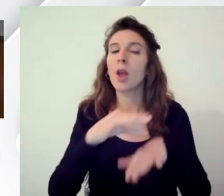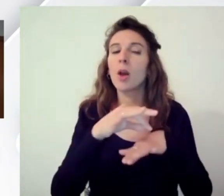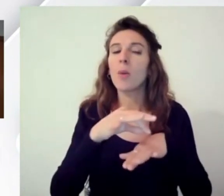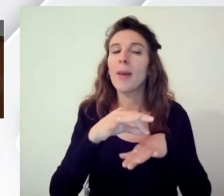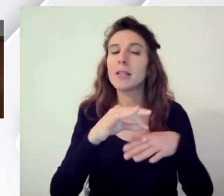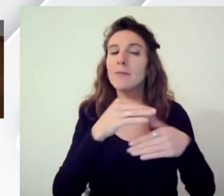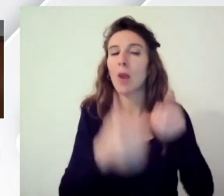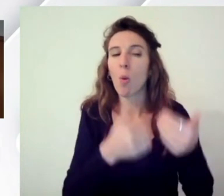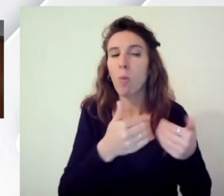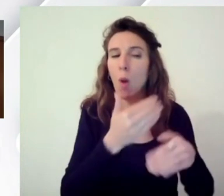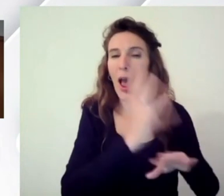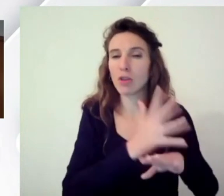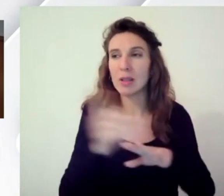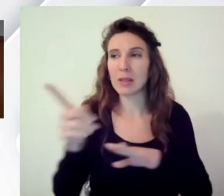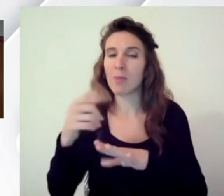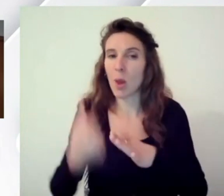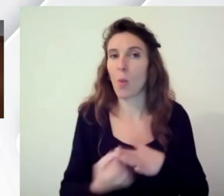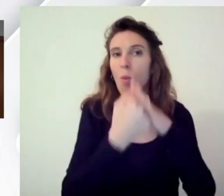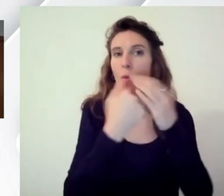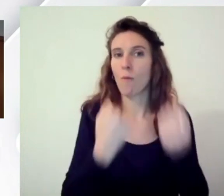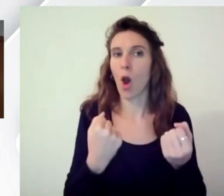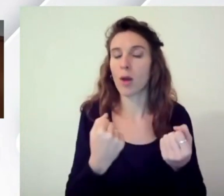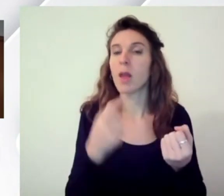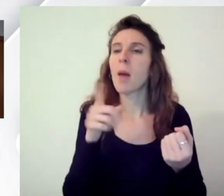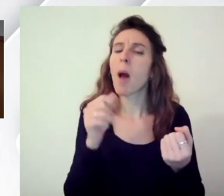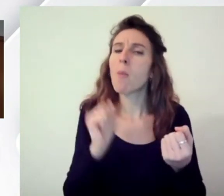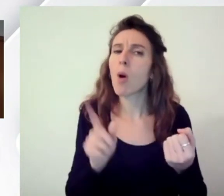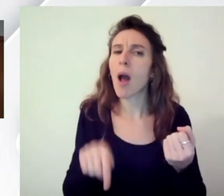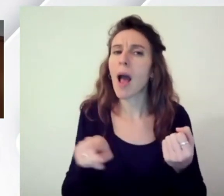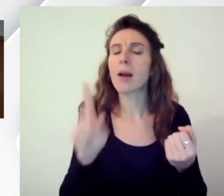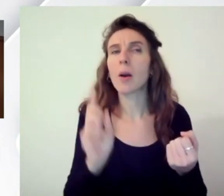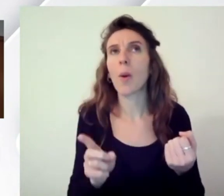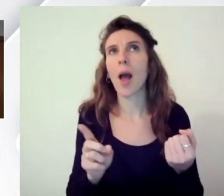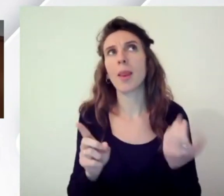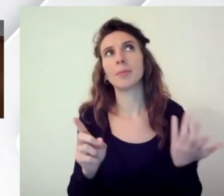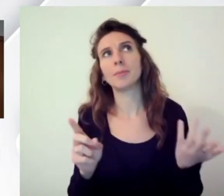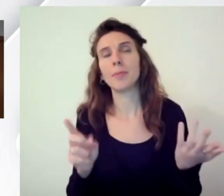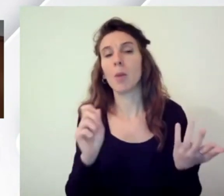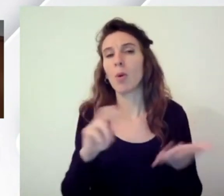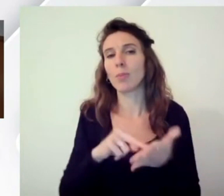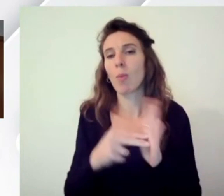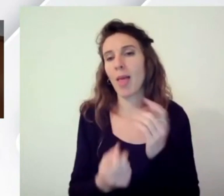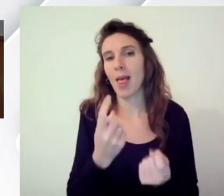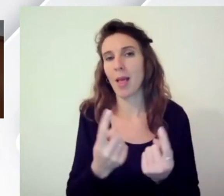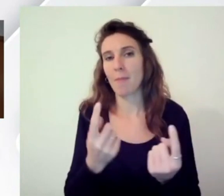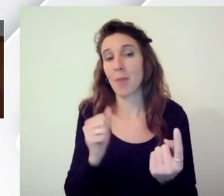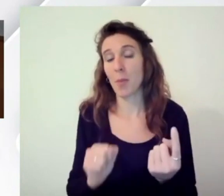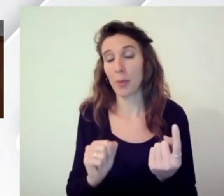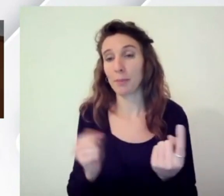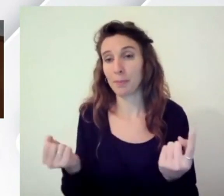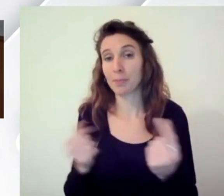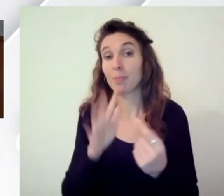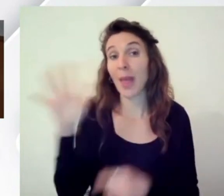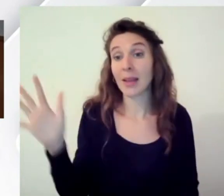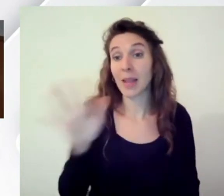ma potrebbe e già lo fa in alcuni casi creare dei problemi delle criticità ulteriori per